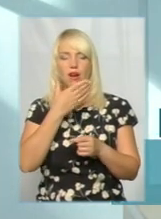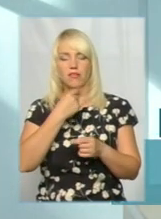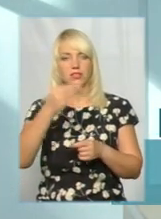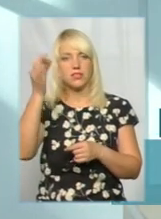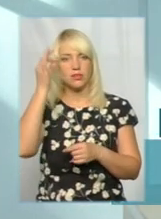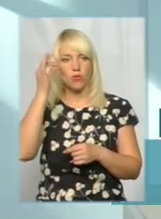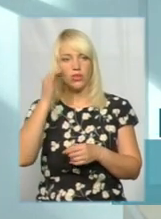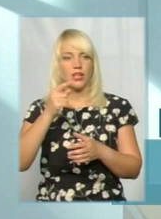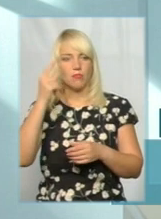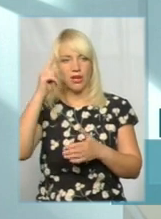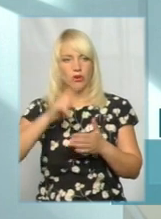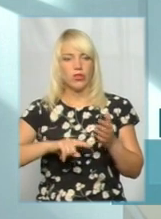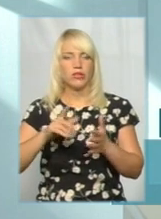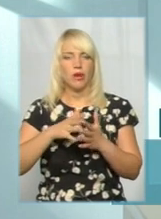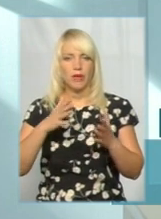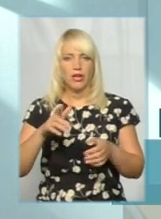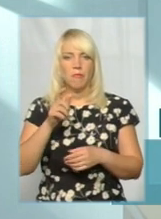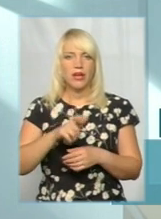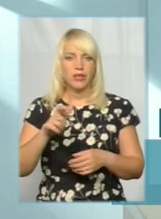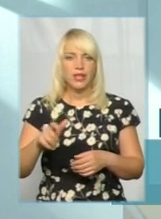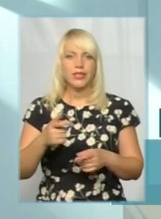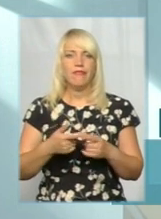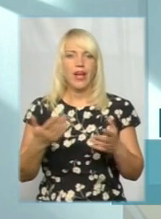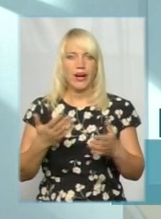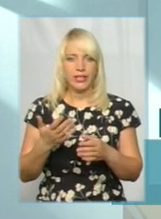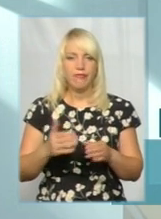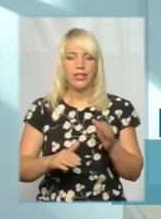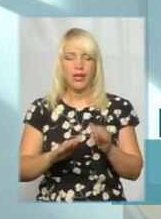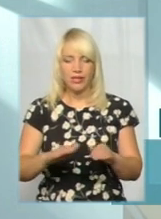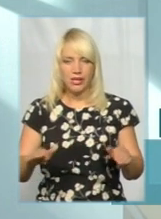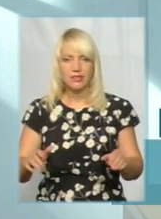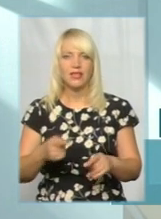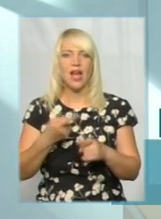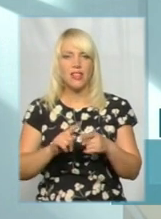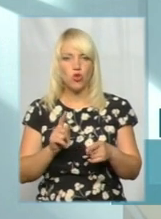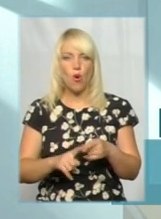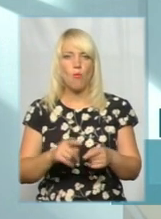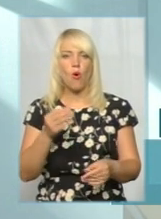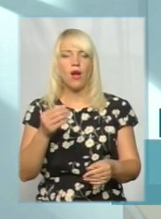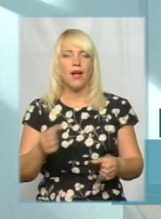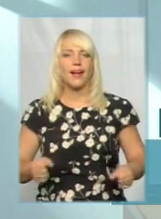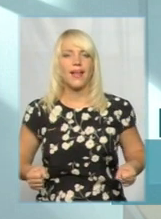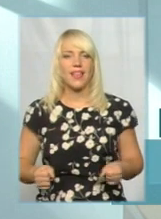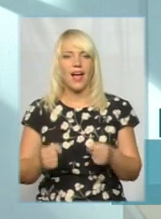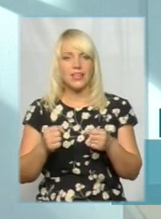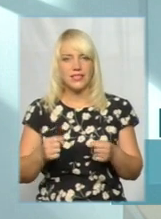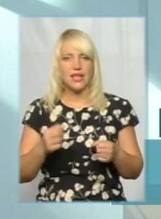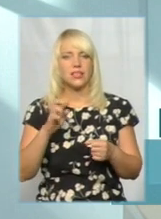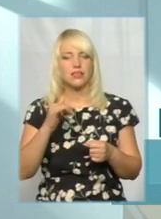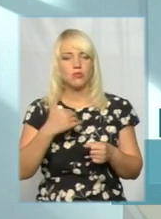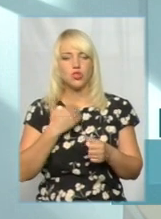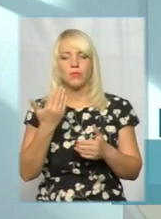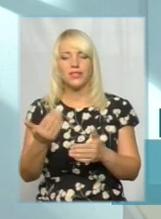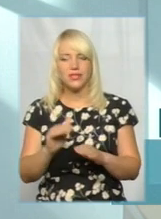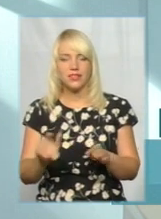переконаний, що більшість мешканців, які в дитинстві на ньому каталися, звичайно, би хотіли, щоб зараз їхні діти